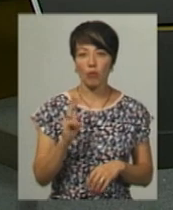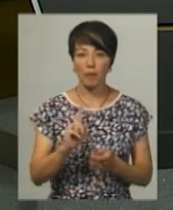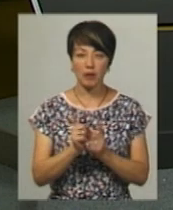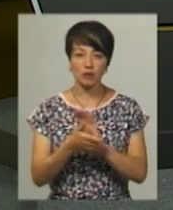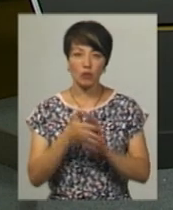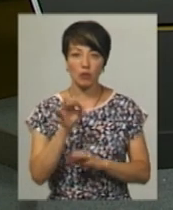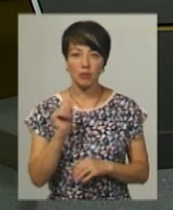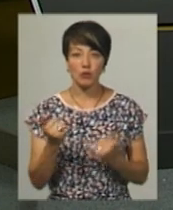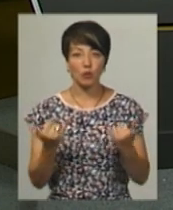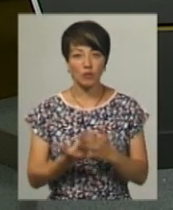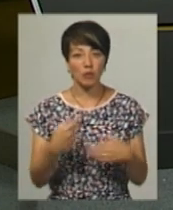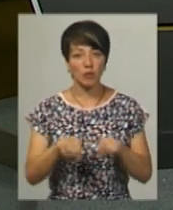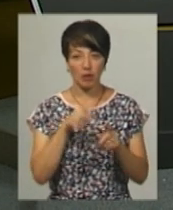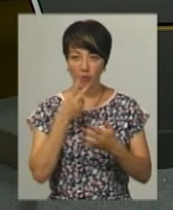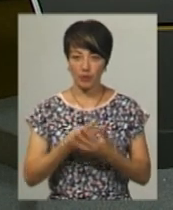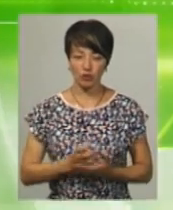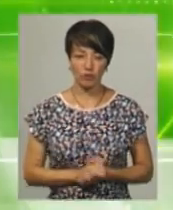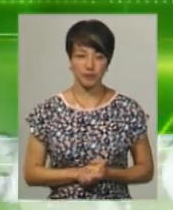Ольга Рибак. Сьогодні у випуску ви побачите.